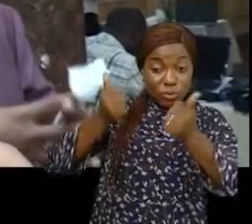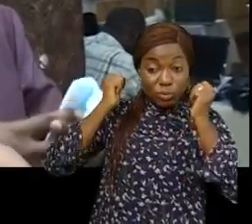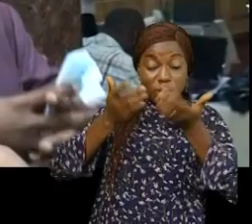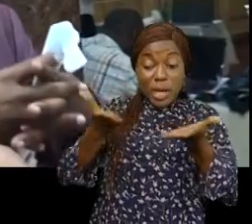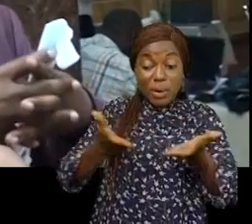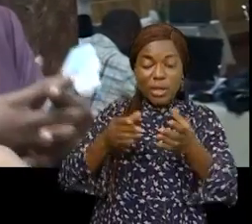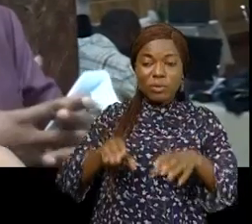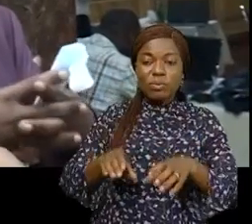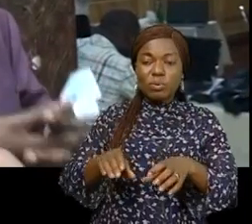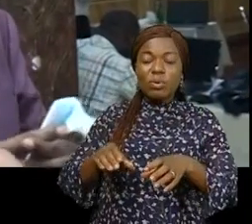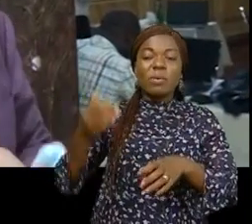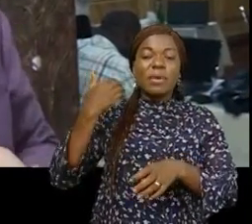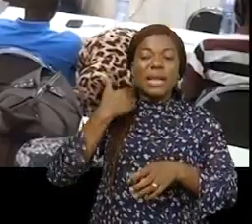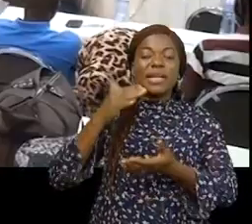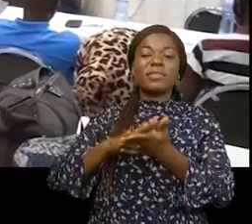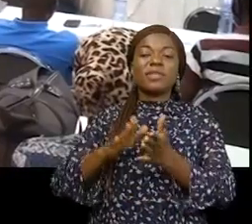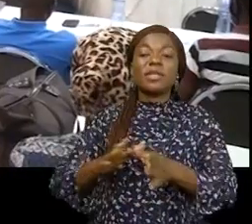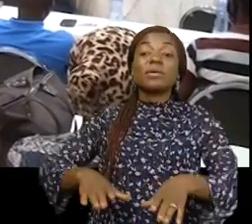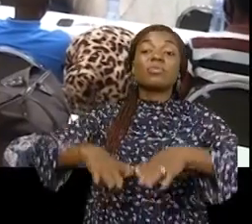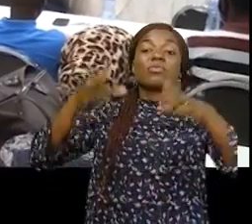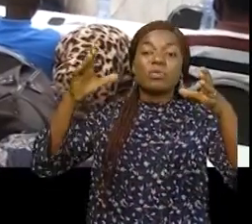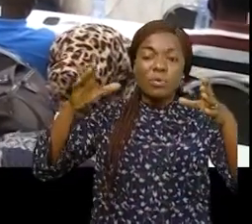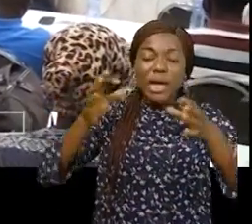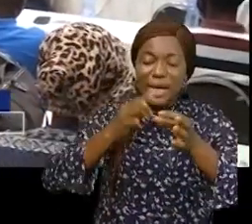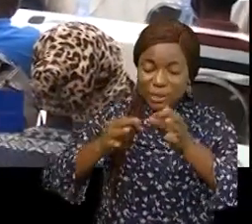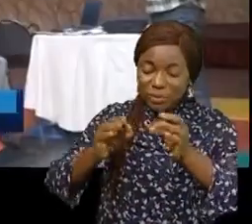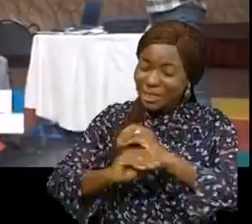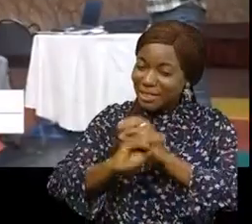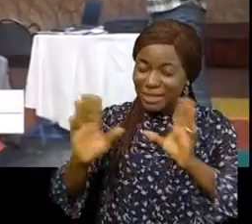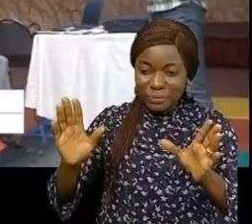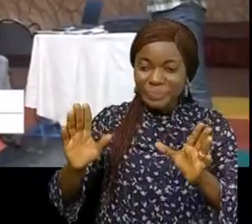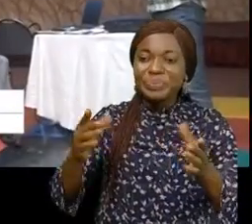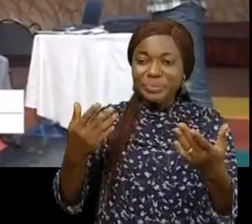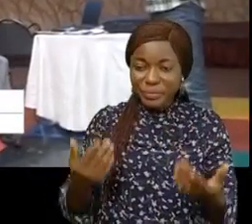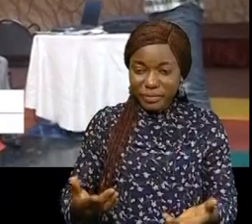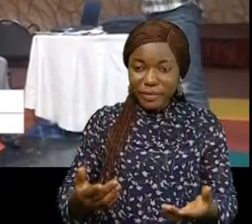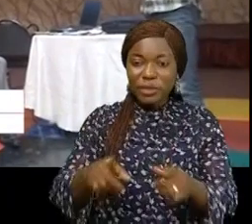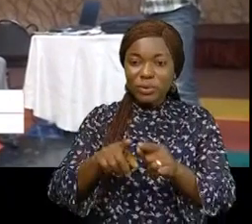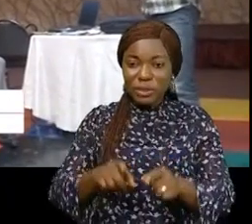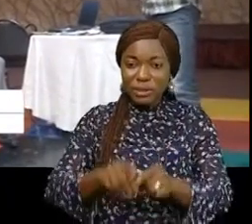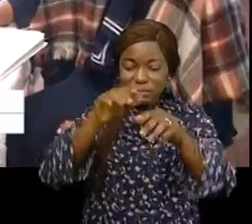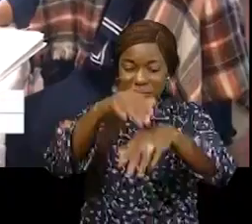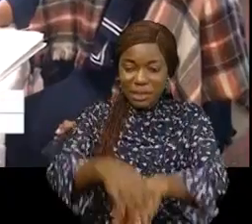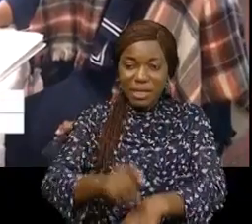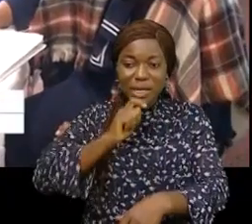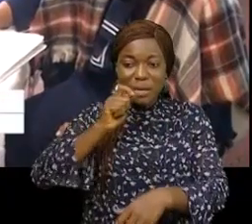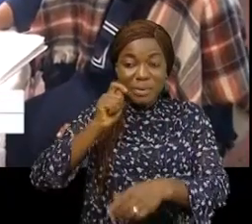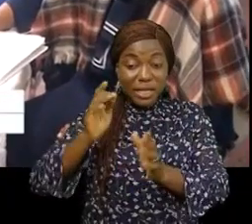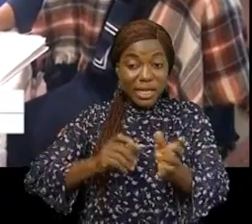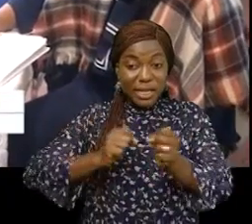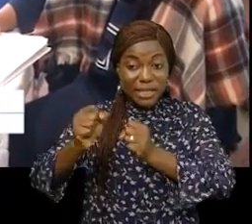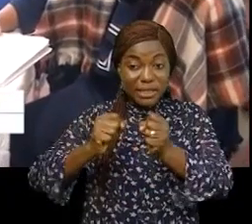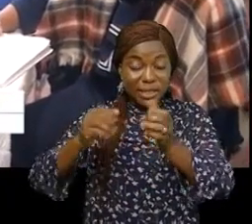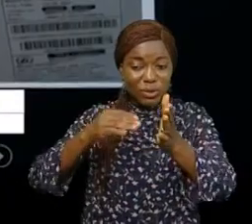en branle les mécanismes de santé publique. Ces briefings prévus chaque semaine vont susciter l'implication des médias à lutter contre la